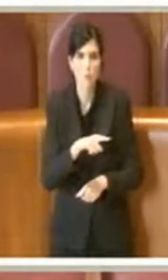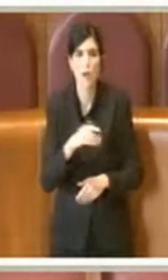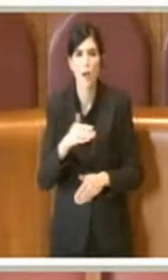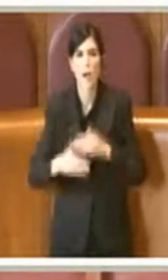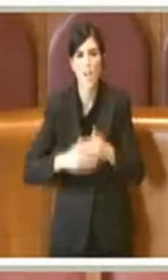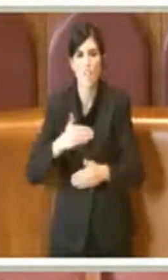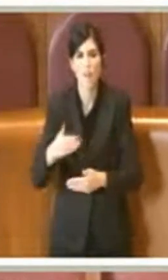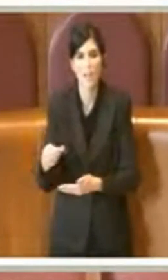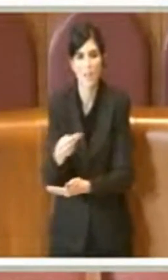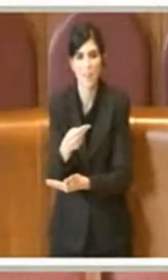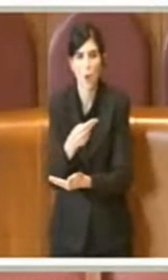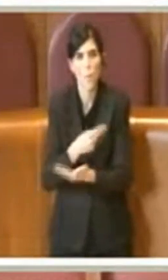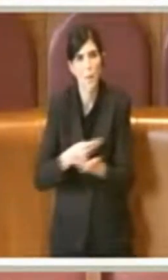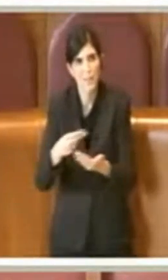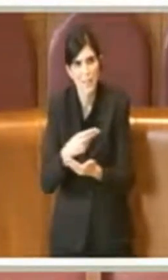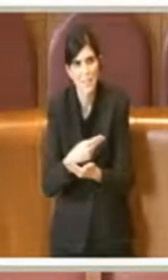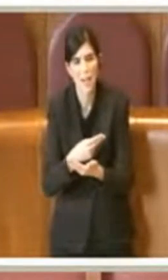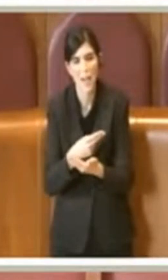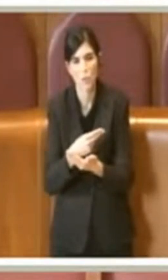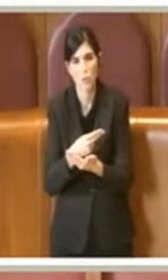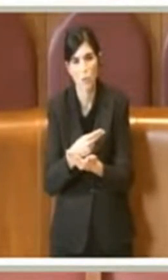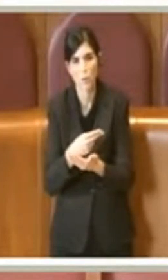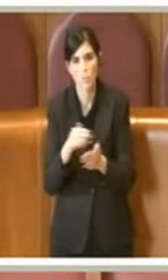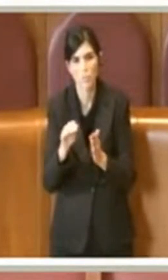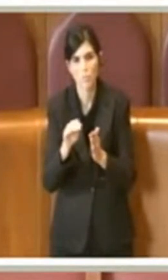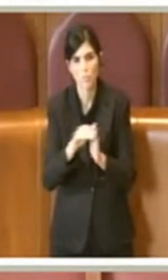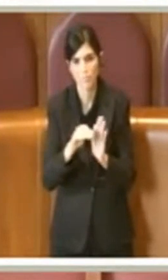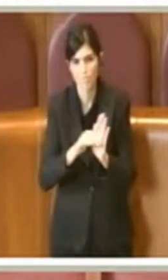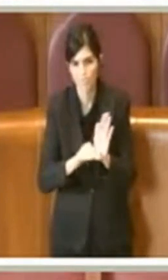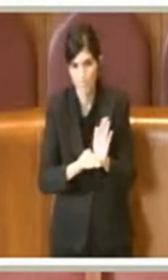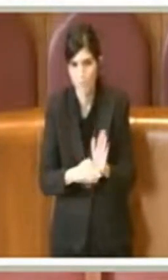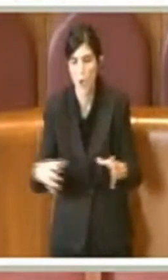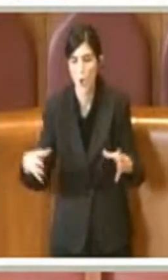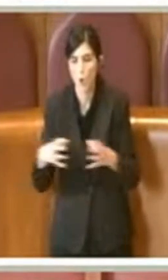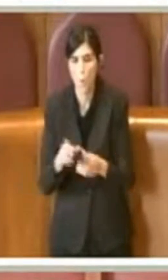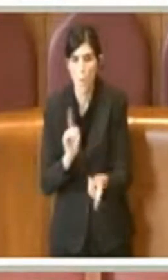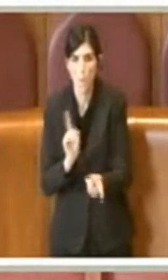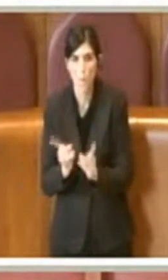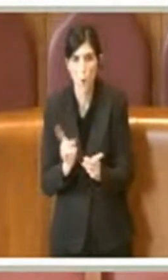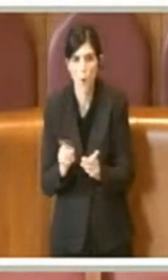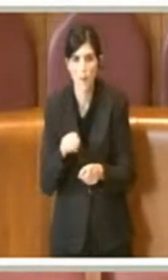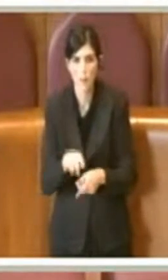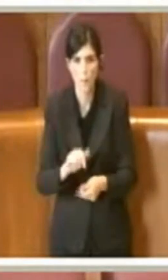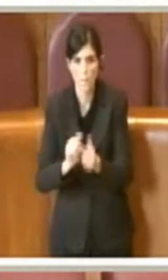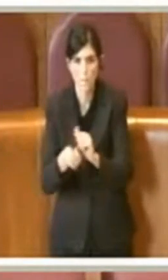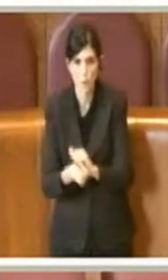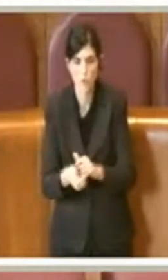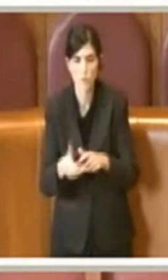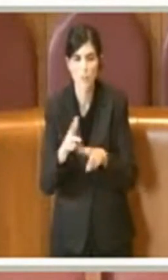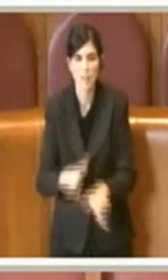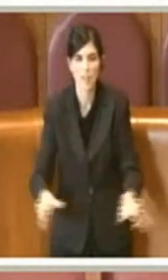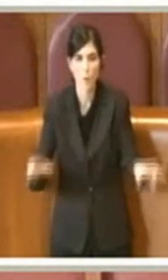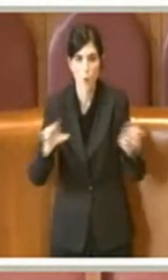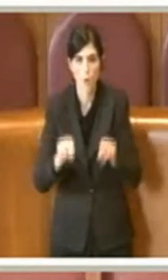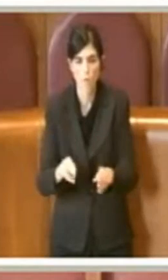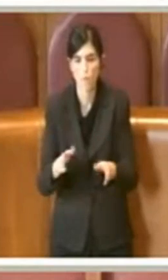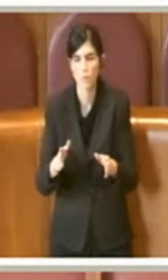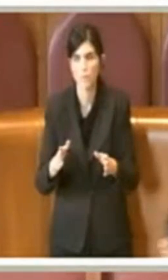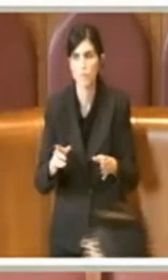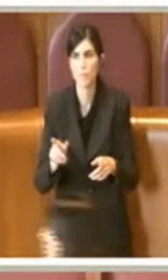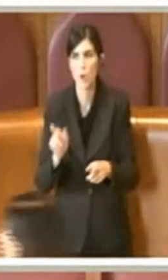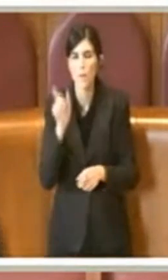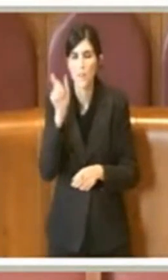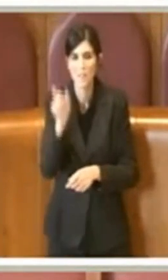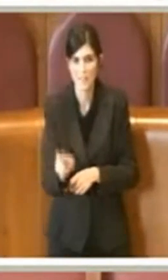disegno di una certa parte politica di rimodulazione e mortificazione, passatemi questo termine,